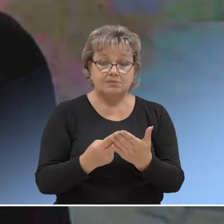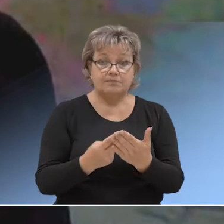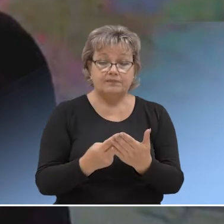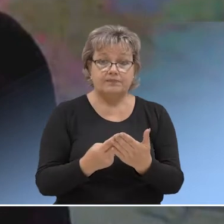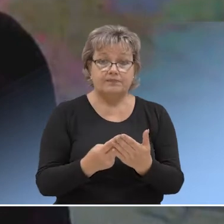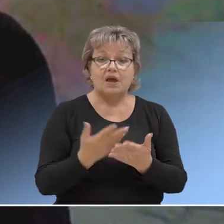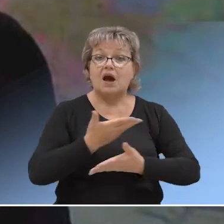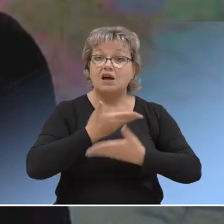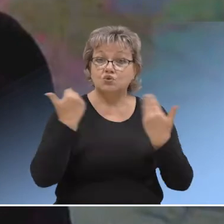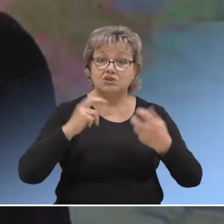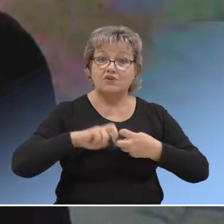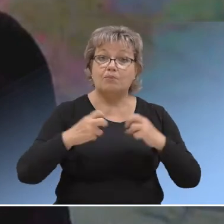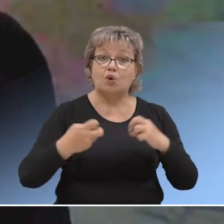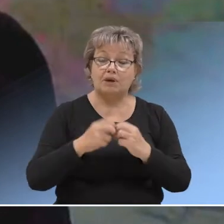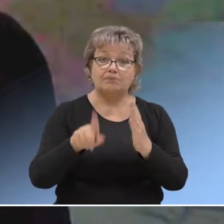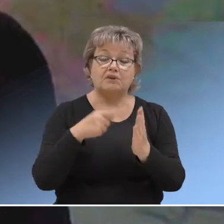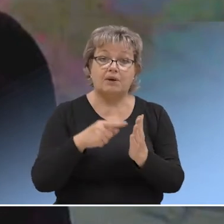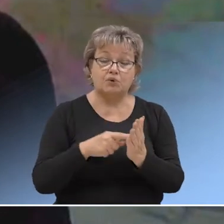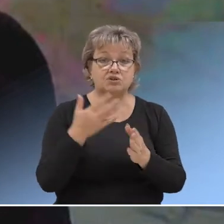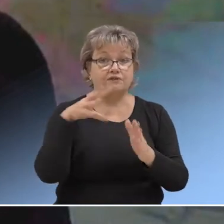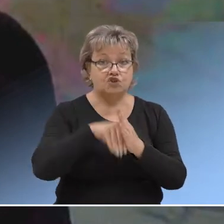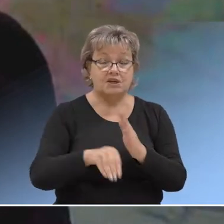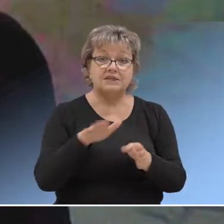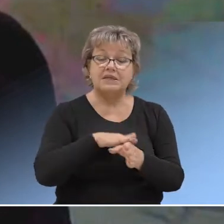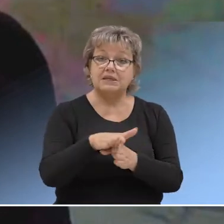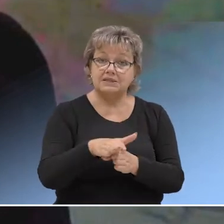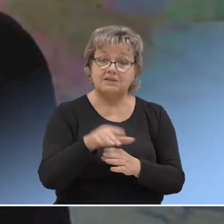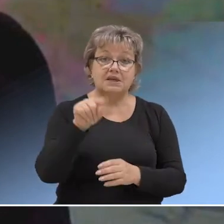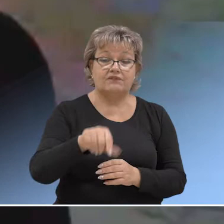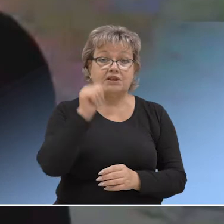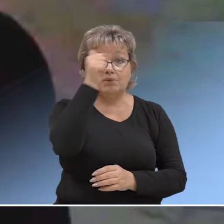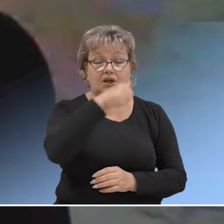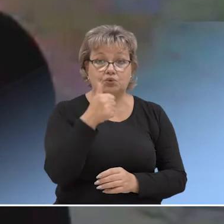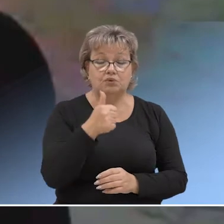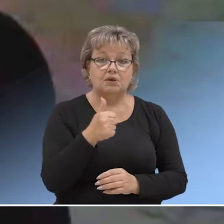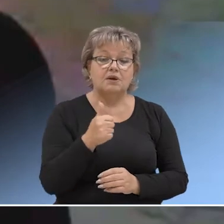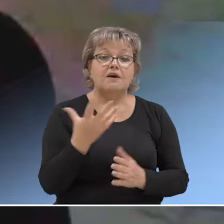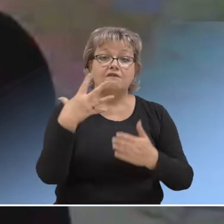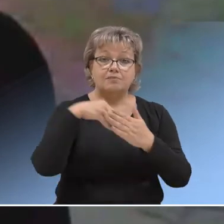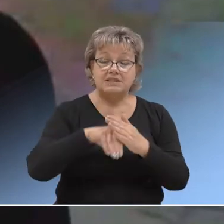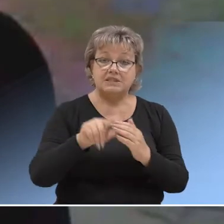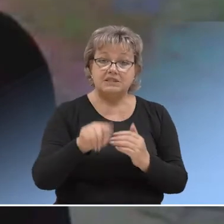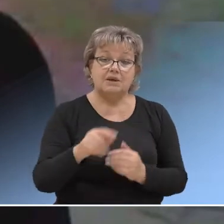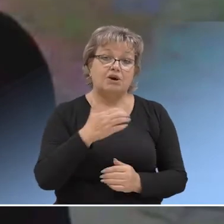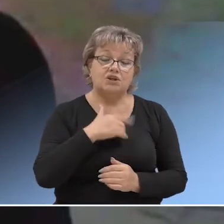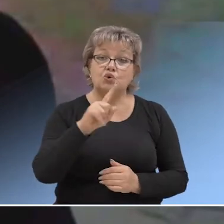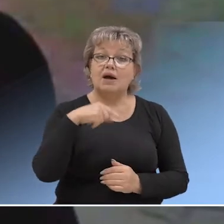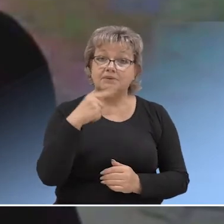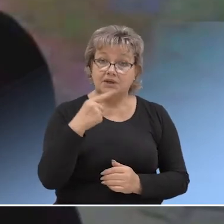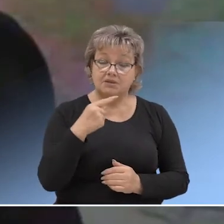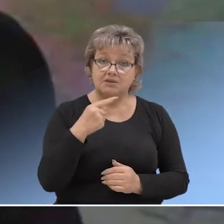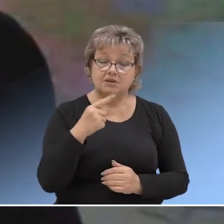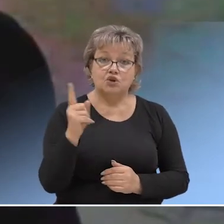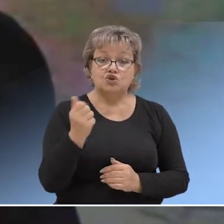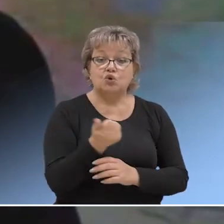отсутствие проблемных вопросов в части реализации в этом году. Вместе с тем, хочу отметить,